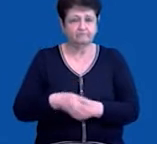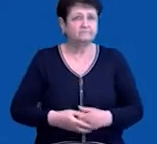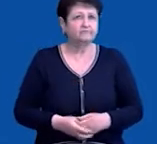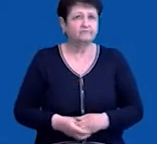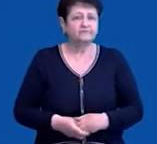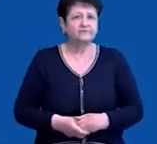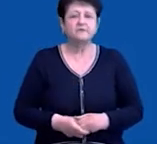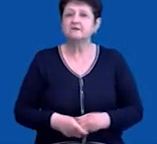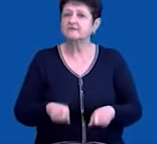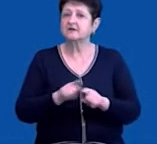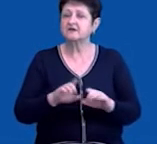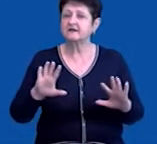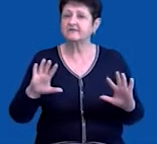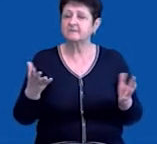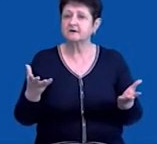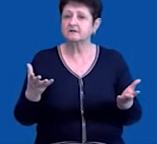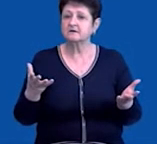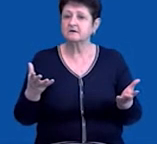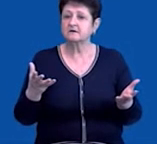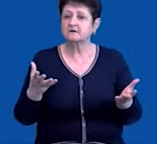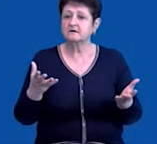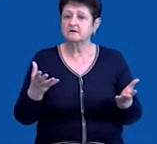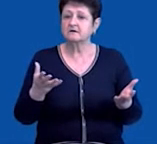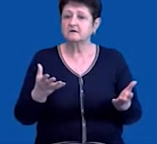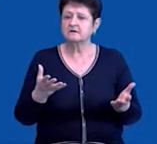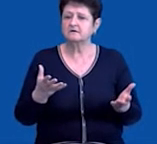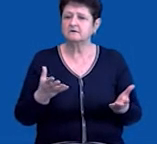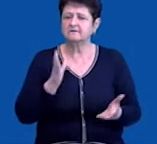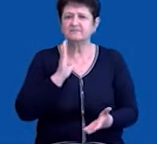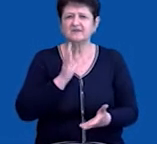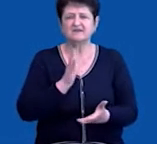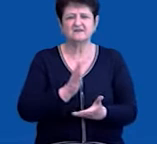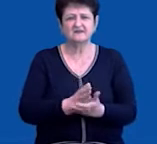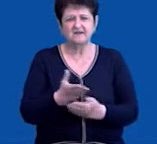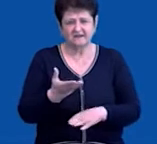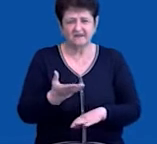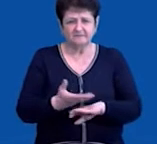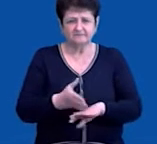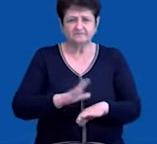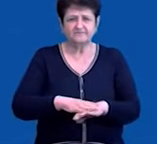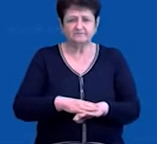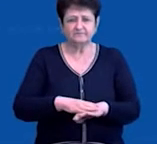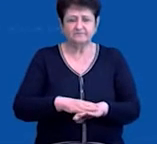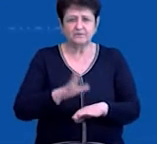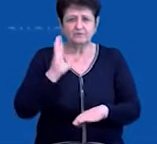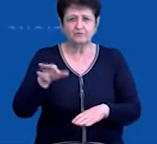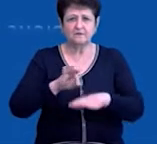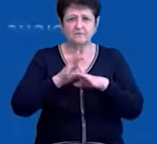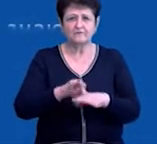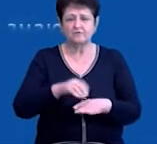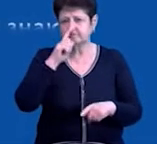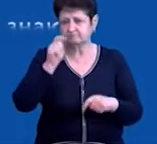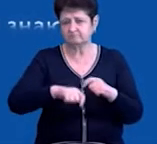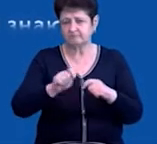в таких випадках працівники поліції, ТСН, медицини. Буде проводитися температурний